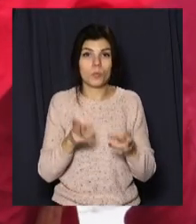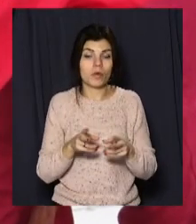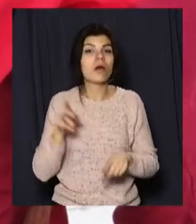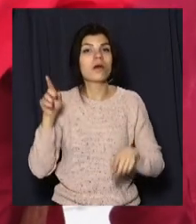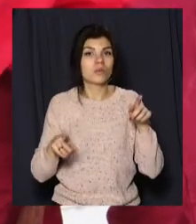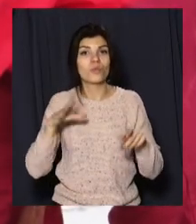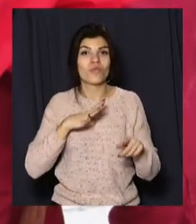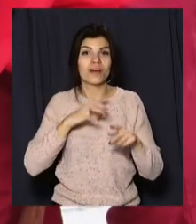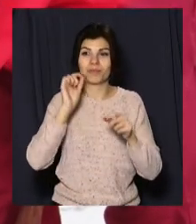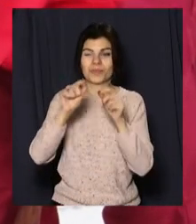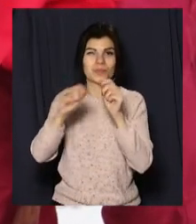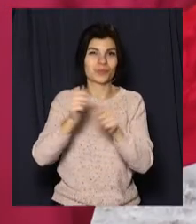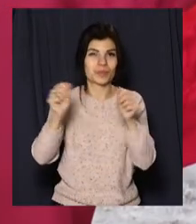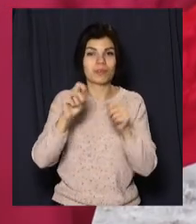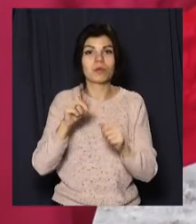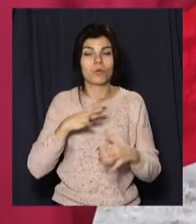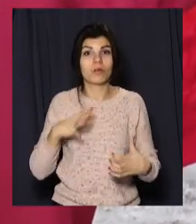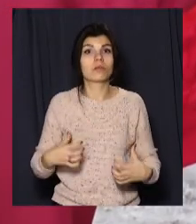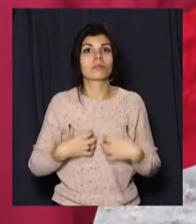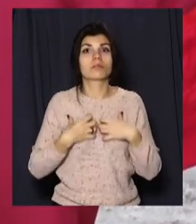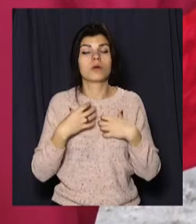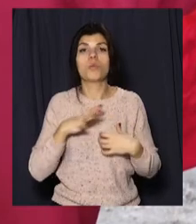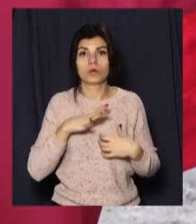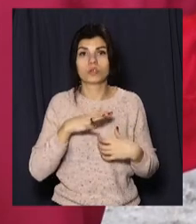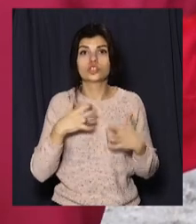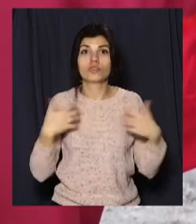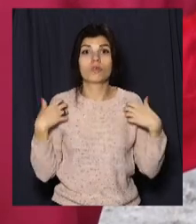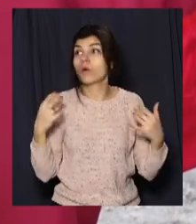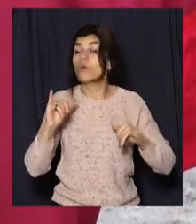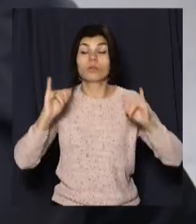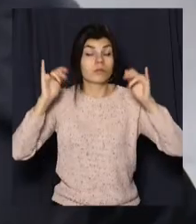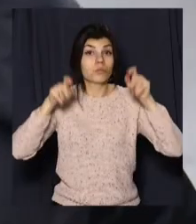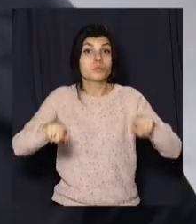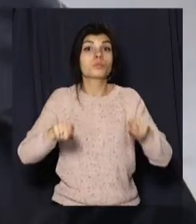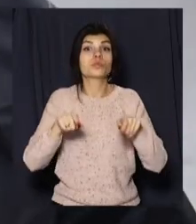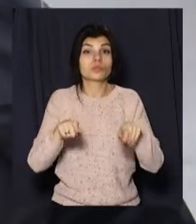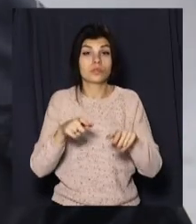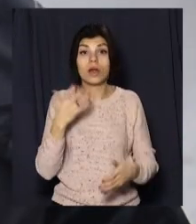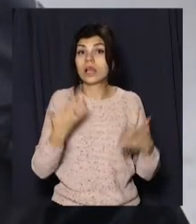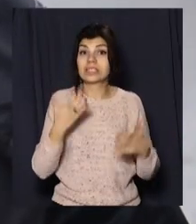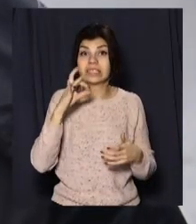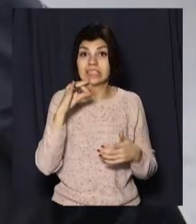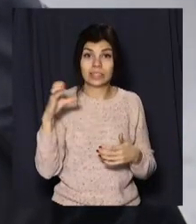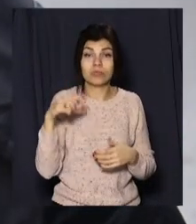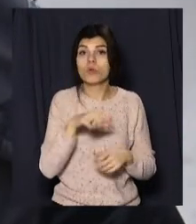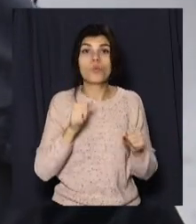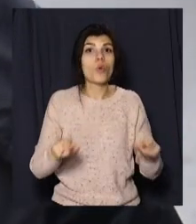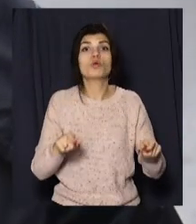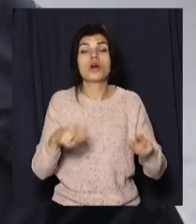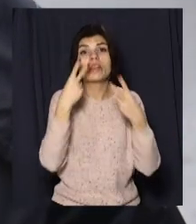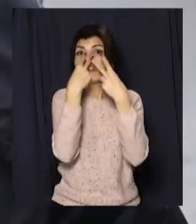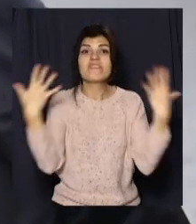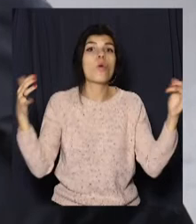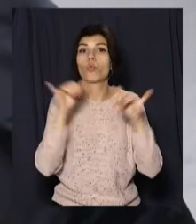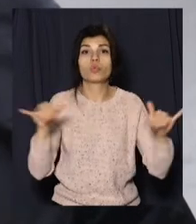вибухові розваги можуть призвести до такого переляку, що тварина просто тікає світ за очі. Коли собака спитує такий стрес, вона біжить, не біжить,